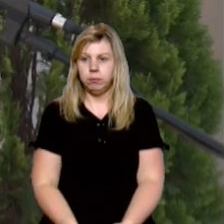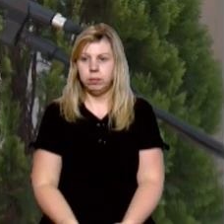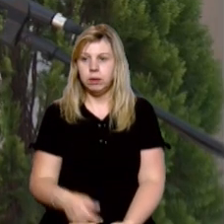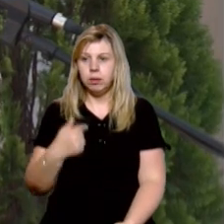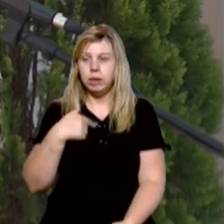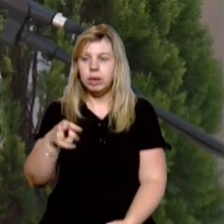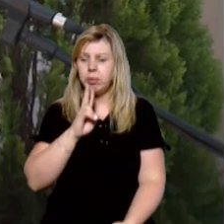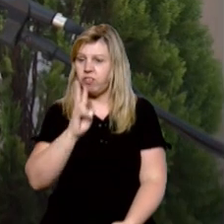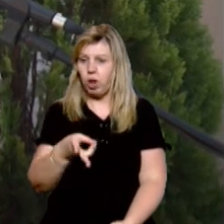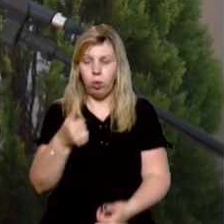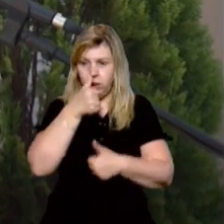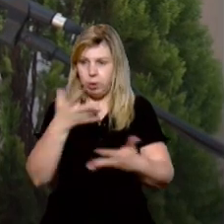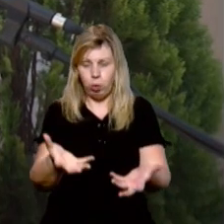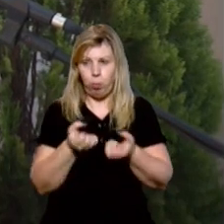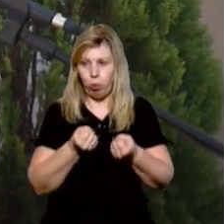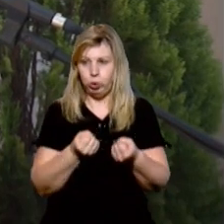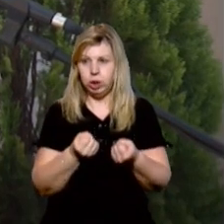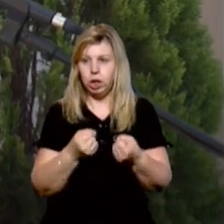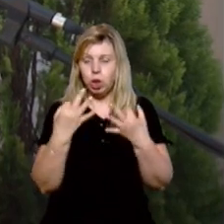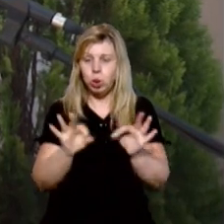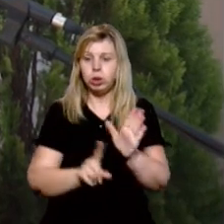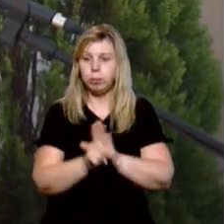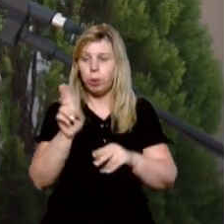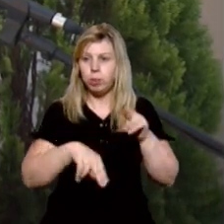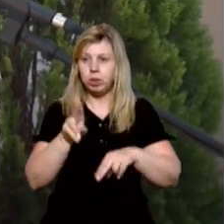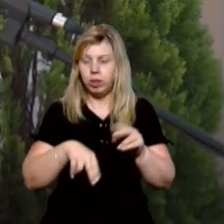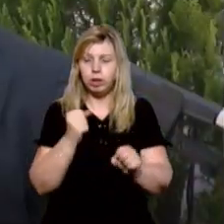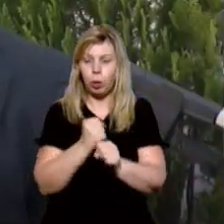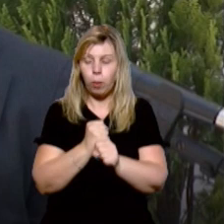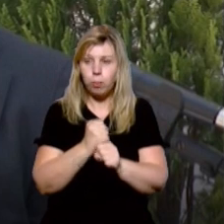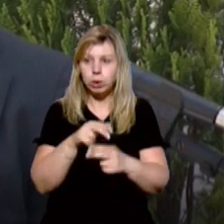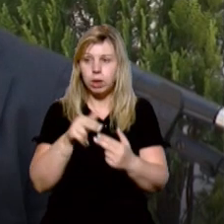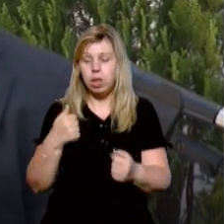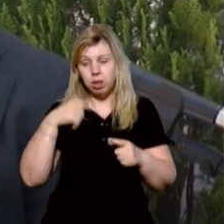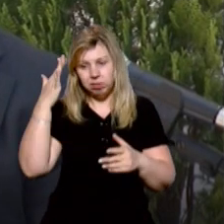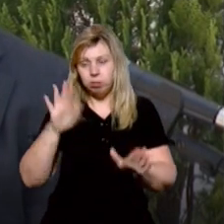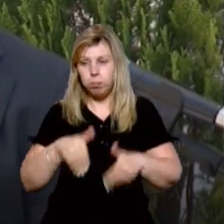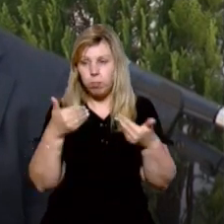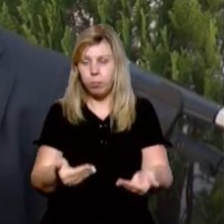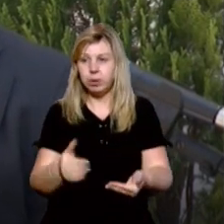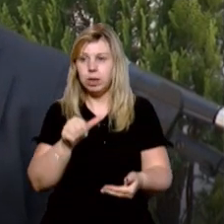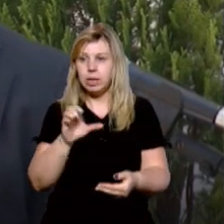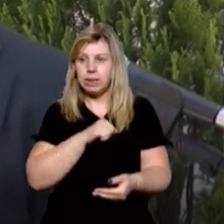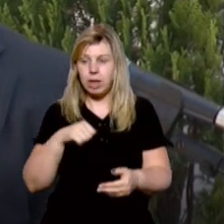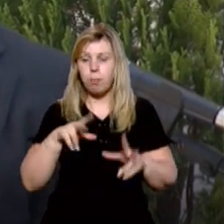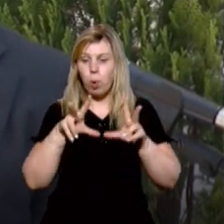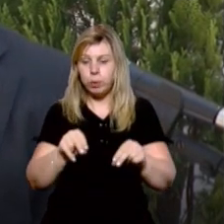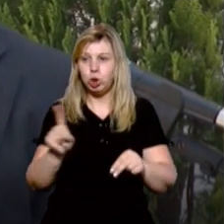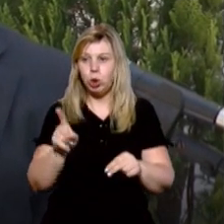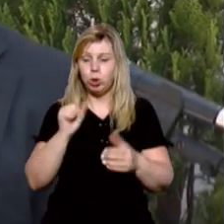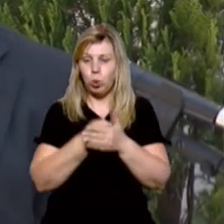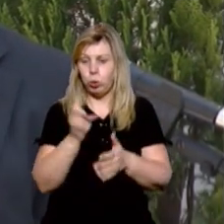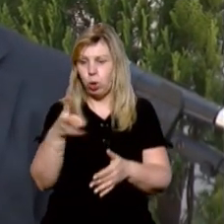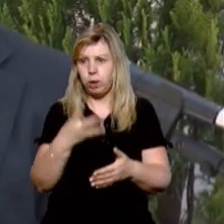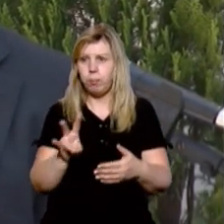Ми там два роки не могли отримати дозвіл на початок будівельних робот в добі. Я телефонував в САД, обіцяли мені, що до